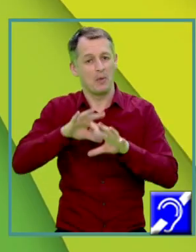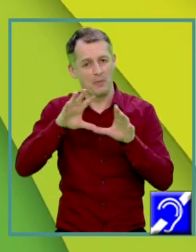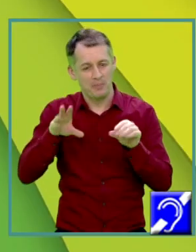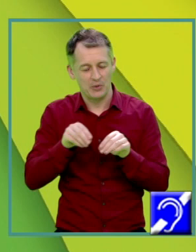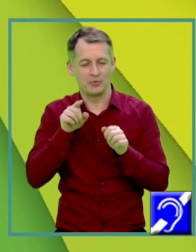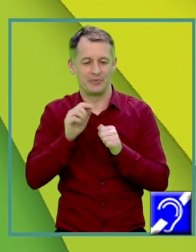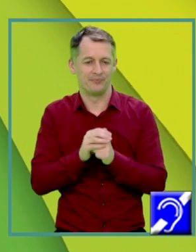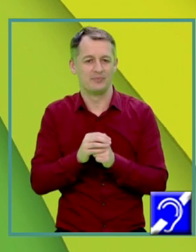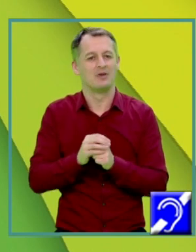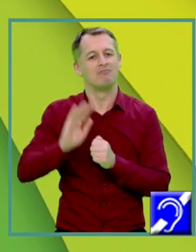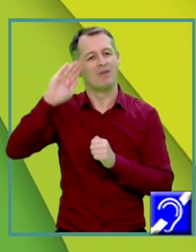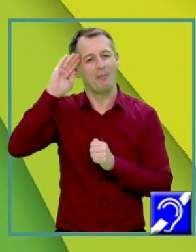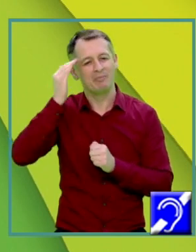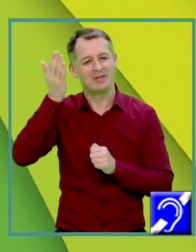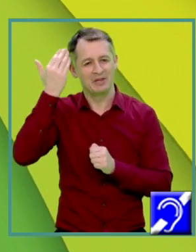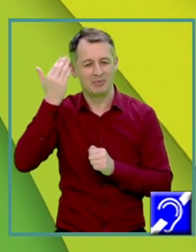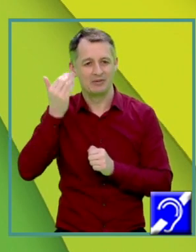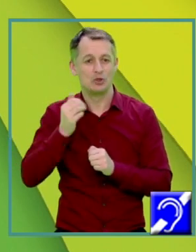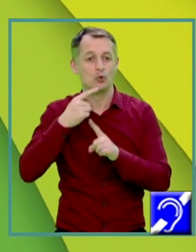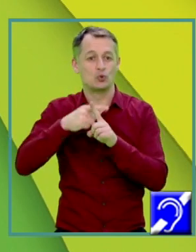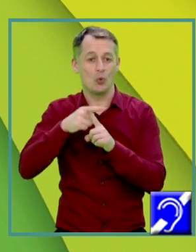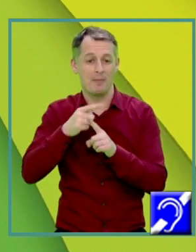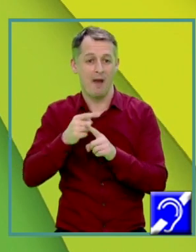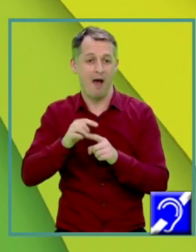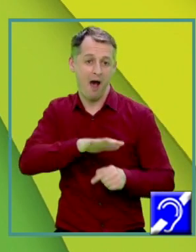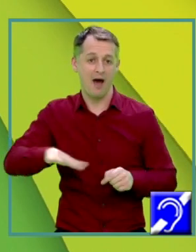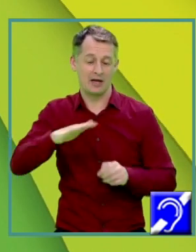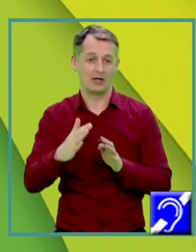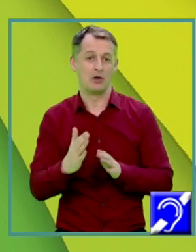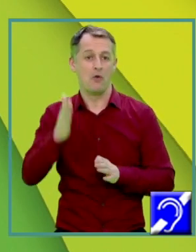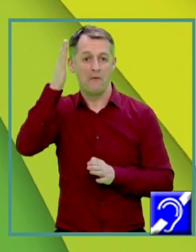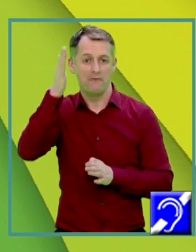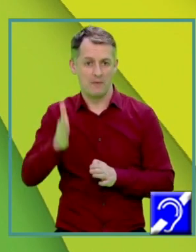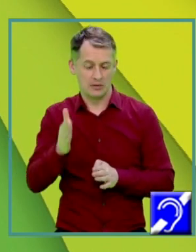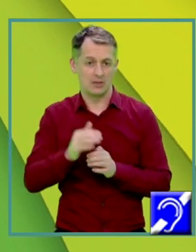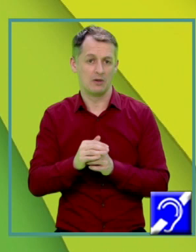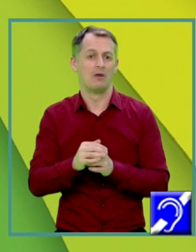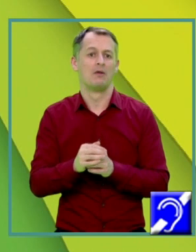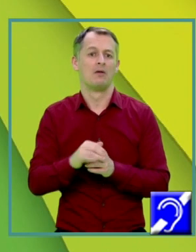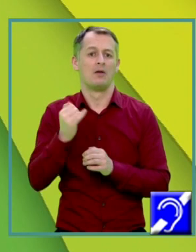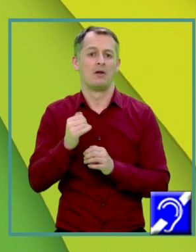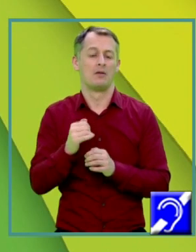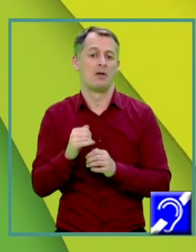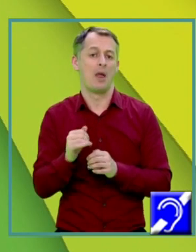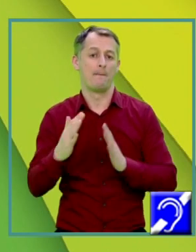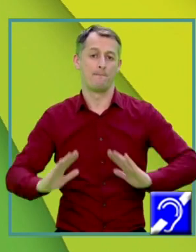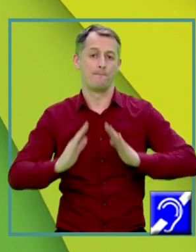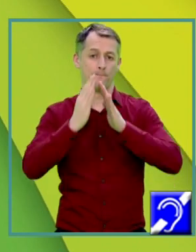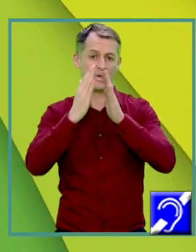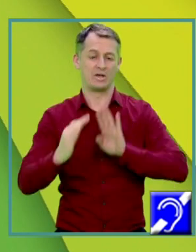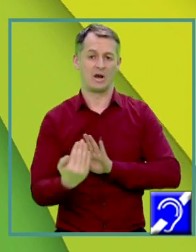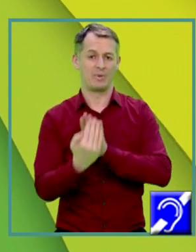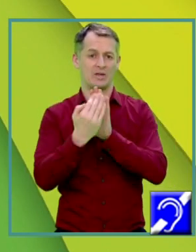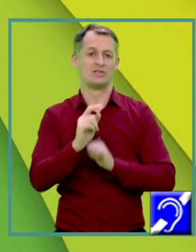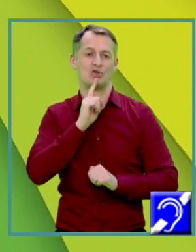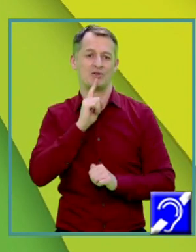întâi să ne aducem aminte că suma ariilor fețelor laterale ale unei piramide se numește aria laterală a